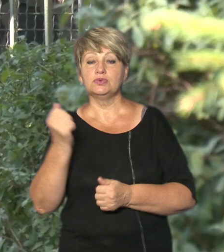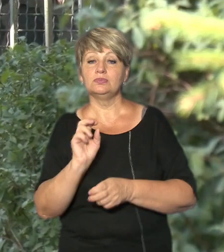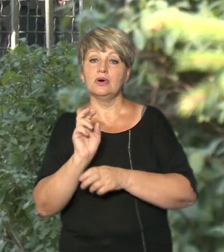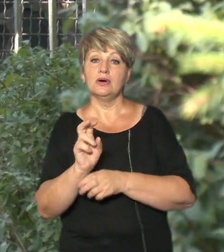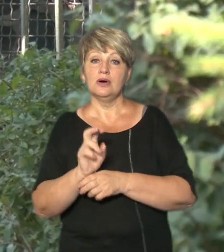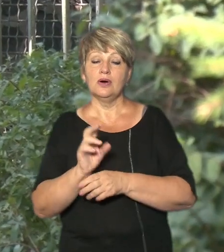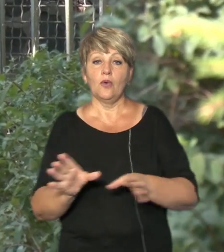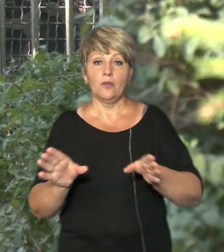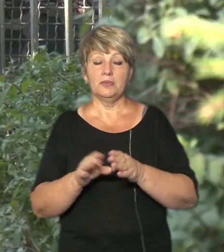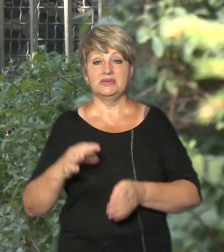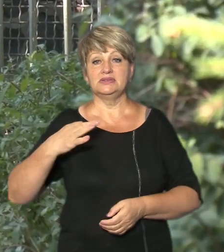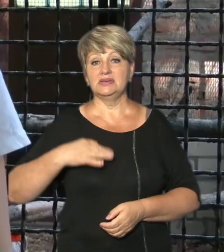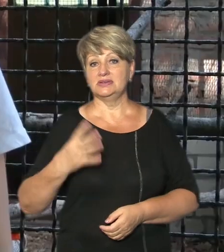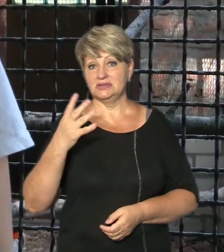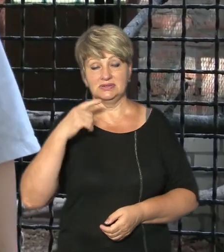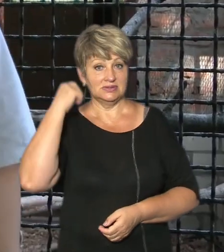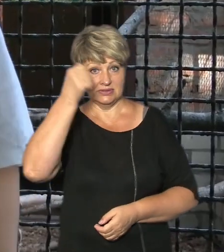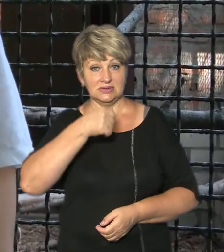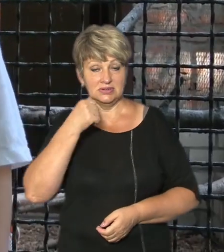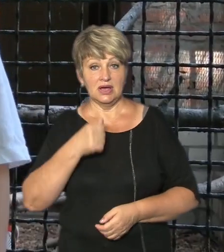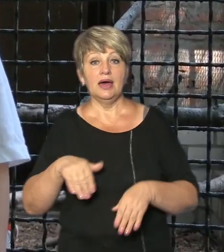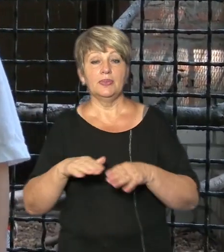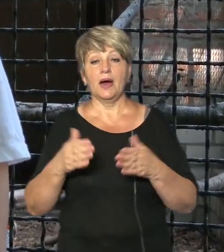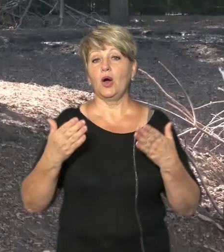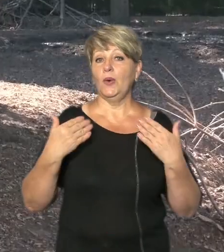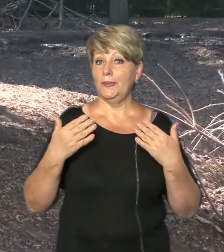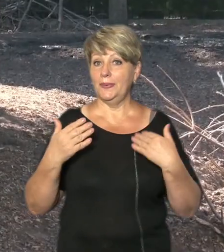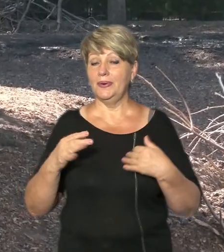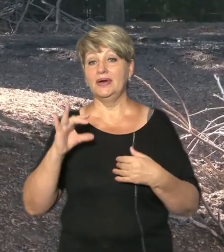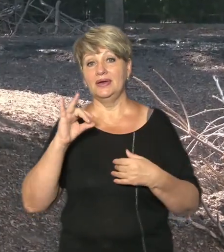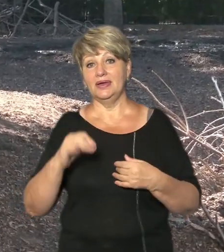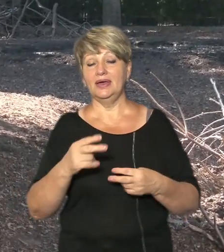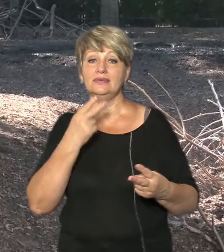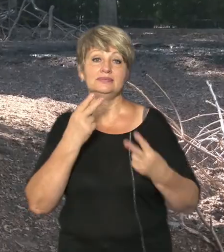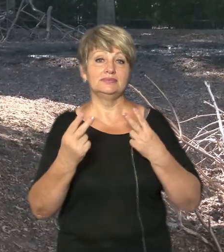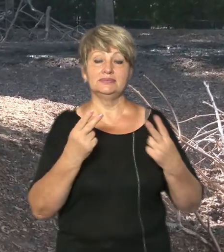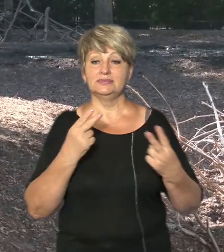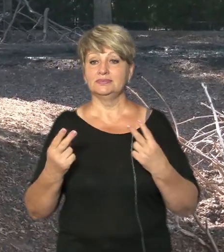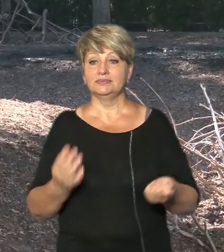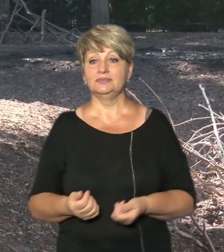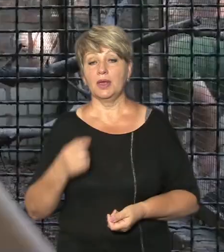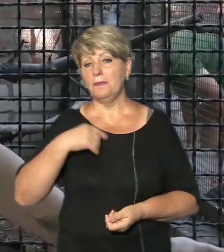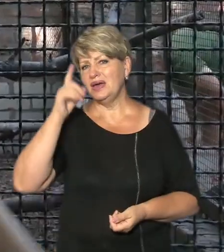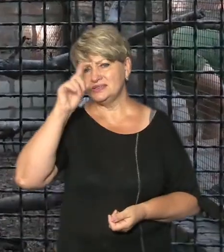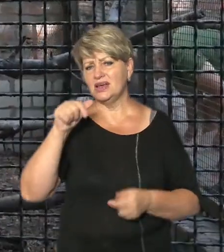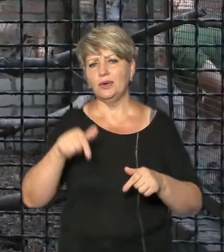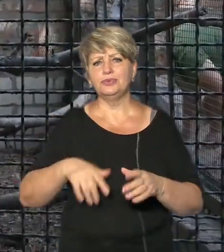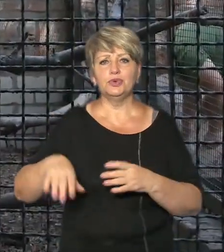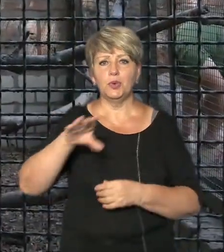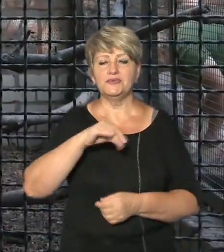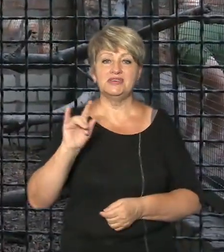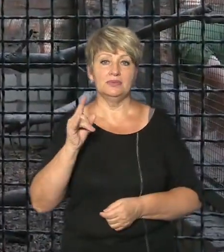чотирирічним сином Богданом Так, говорить, відпочивають і донатять на потреби тваринок Ми знаємо тут усе вже, дитині